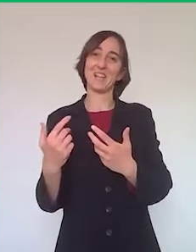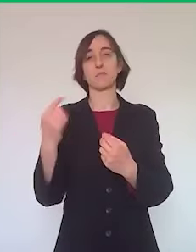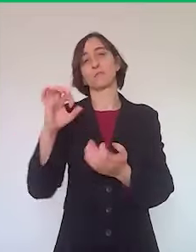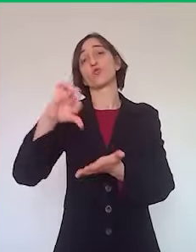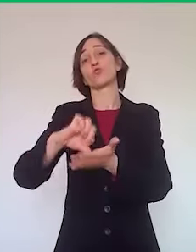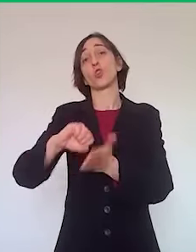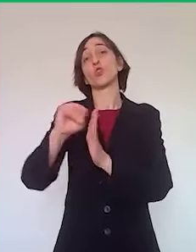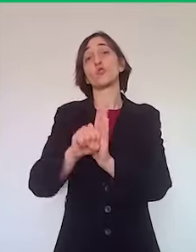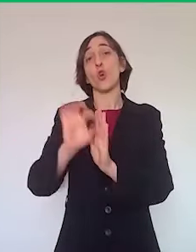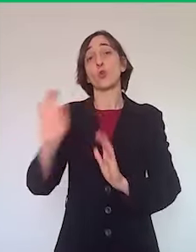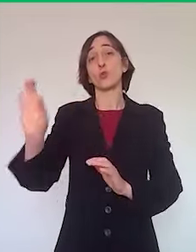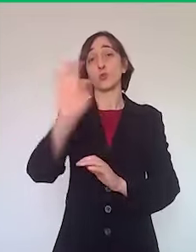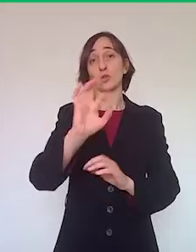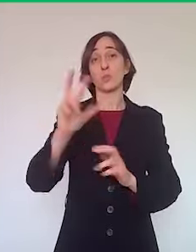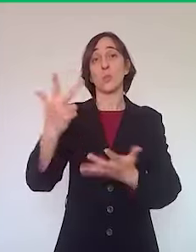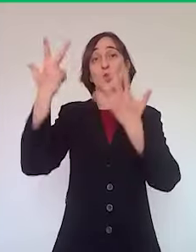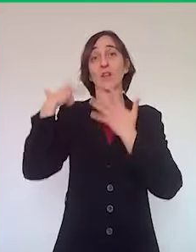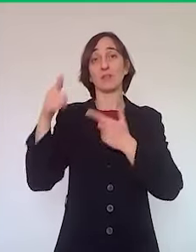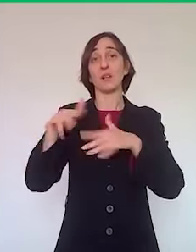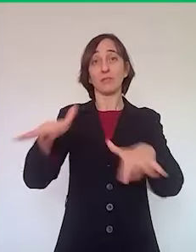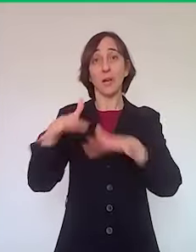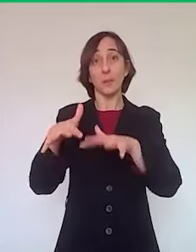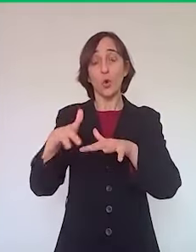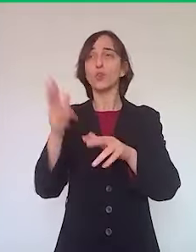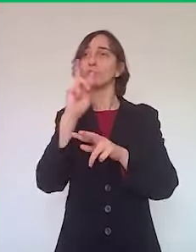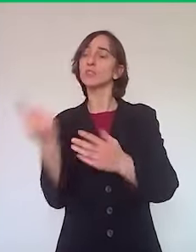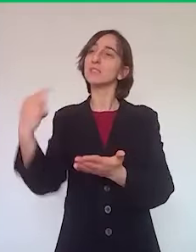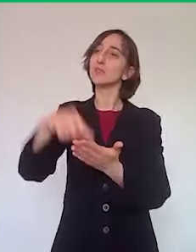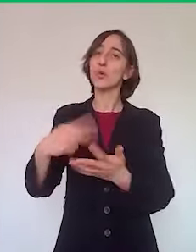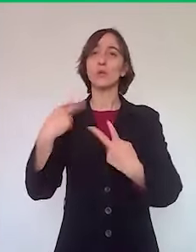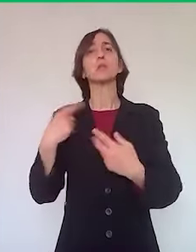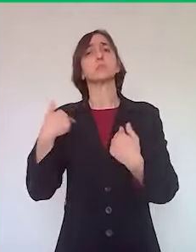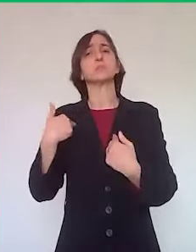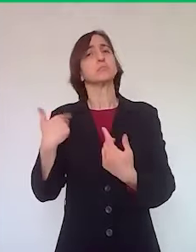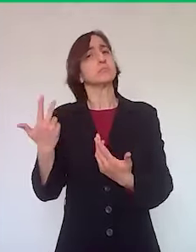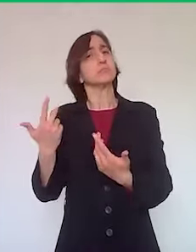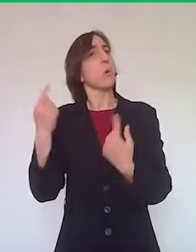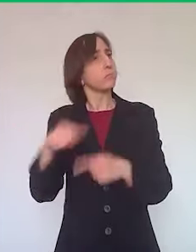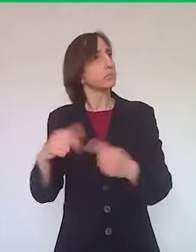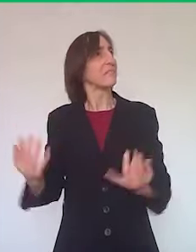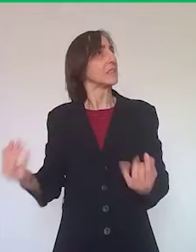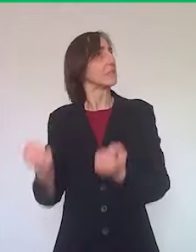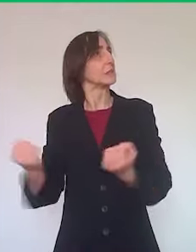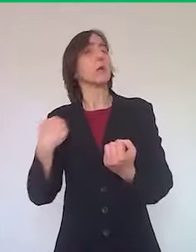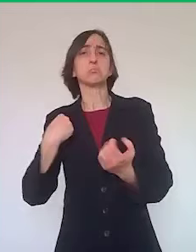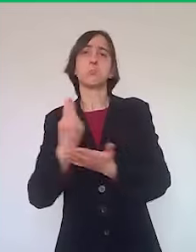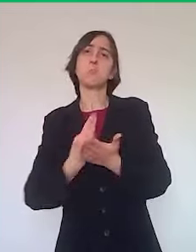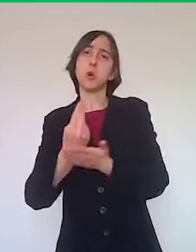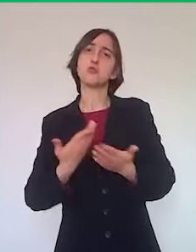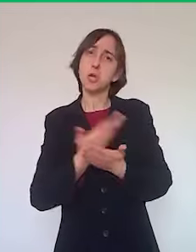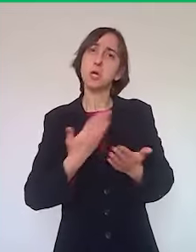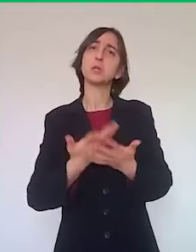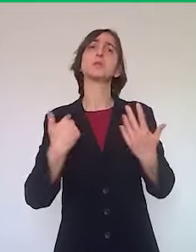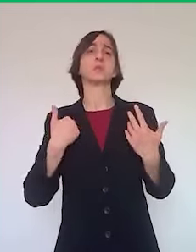terremoto di otto anni fa, ha presentato i suoi progetti, ha realizzato i lavori, ha pagato,